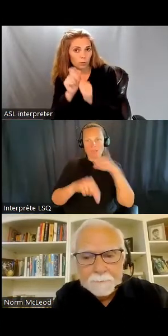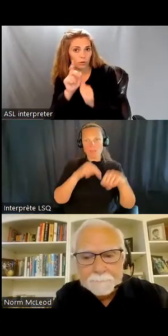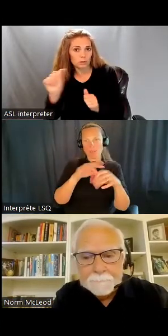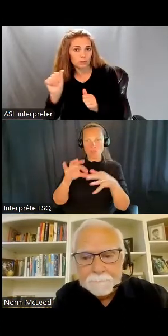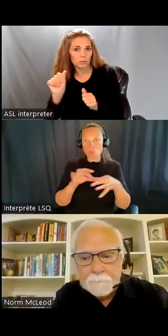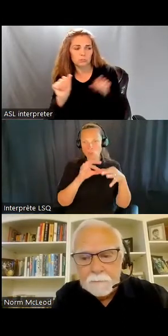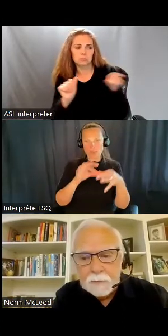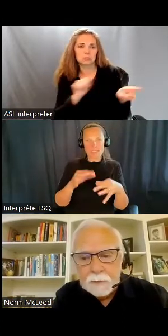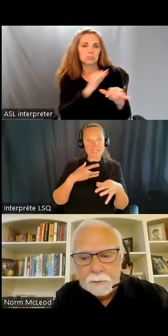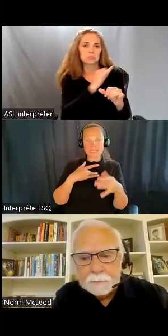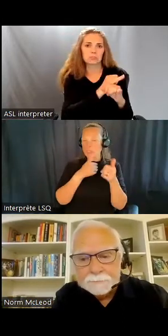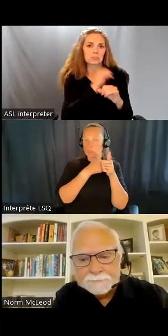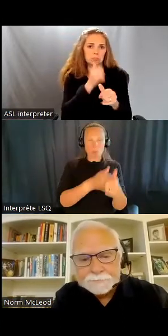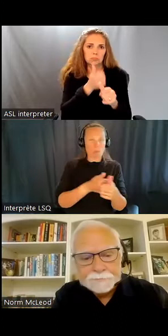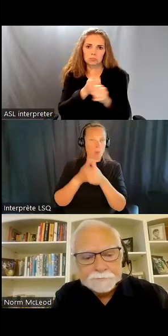Diapositive suivante, s'il vous plaît.